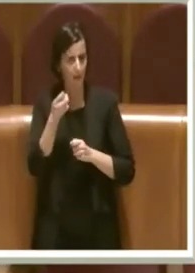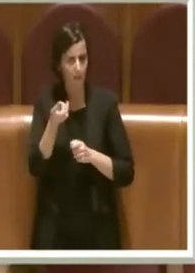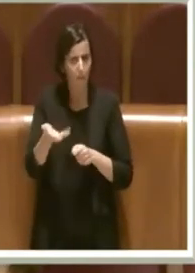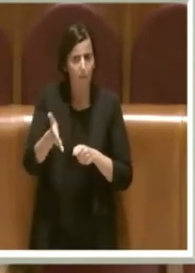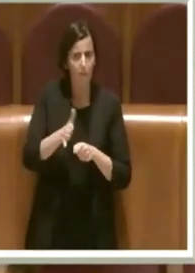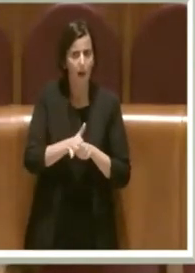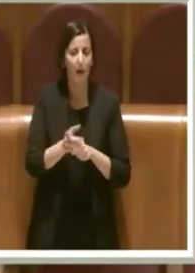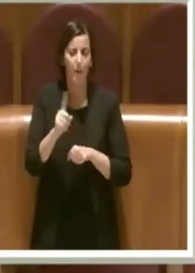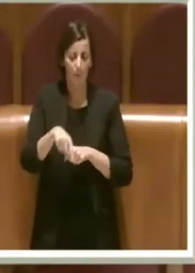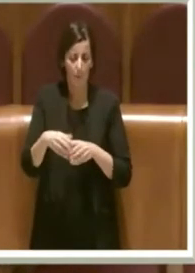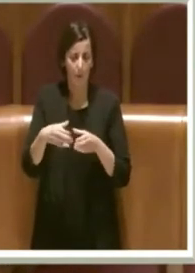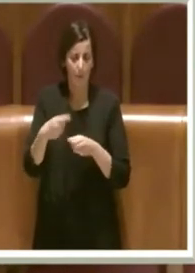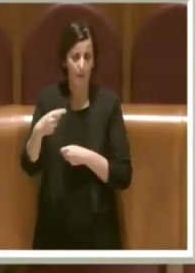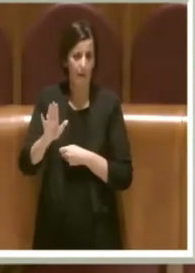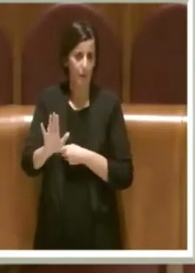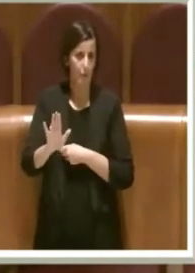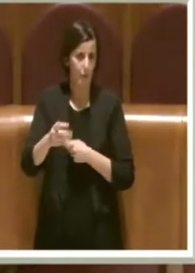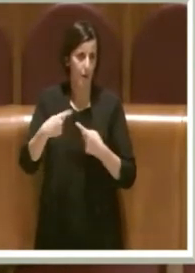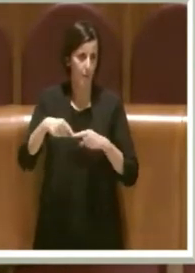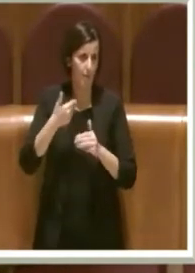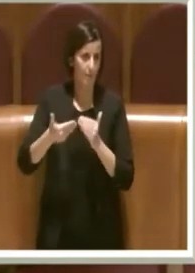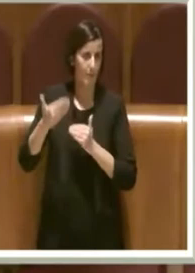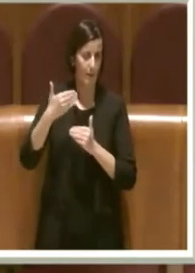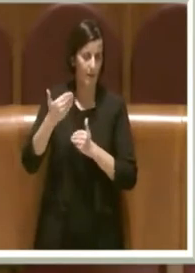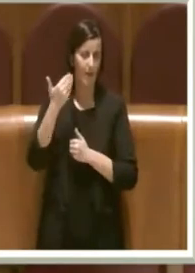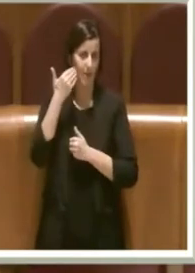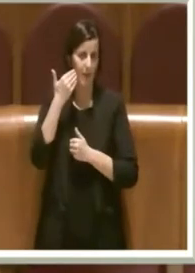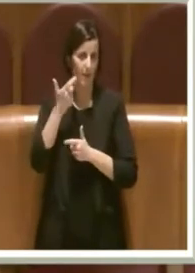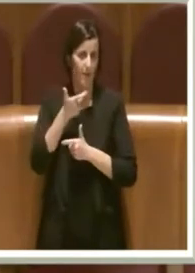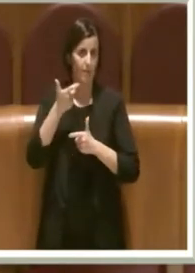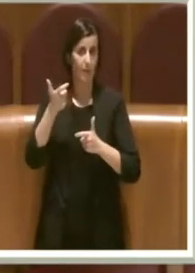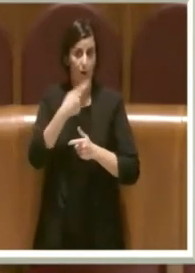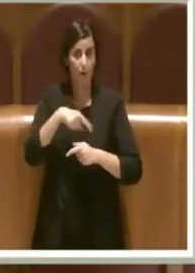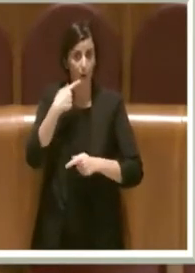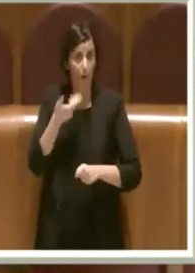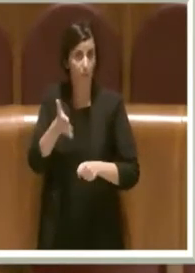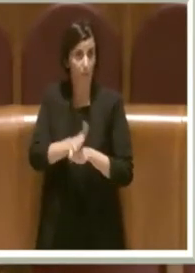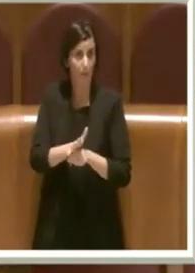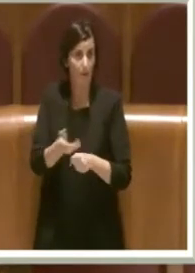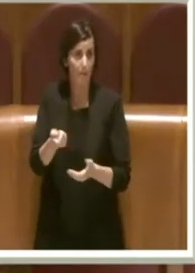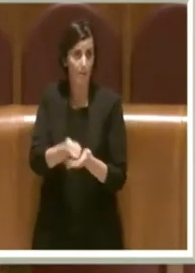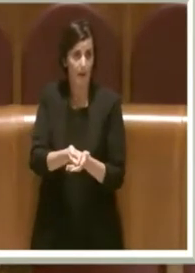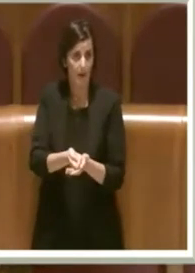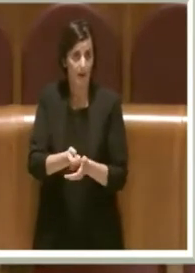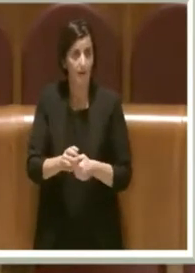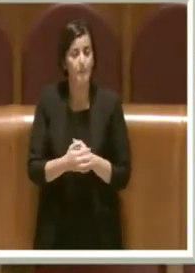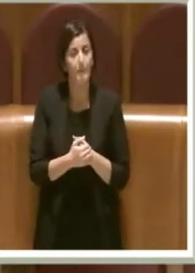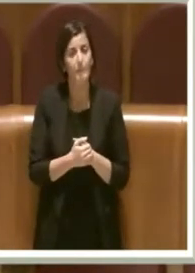il suo partito nelle precedenti amministrazioni ha fatto. Ne abbiamo pagati tantissimi di questi debiti.